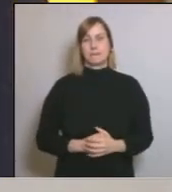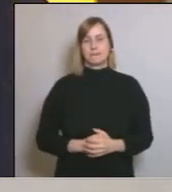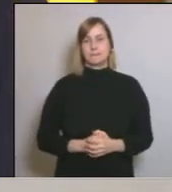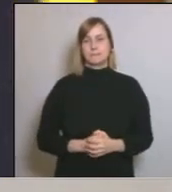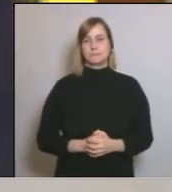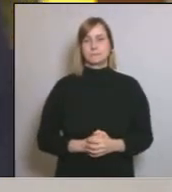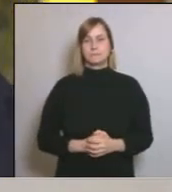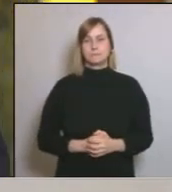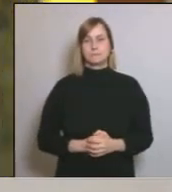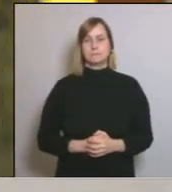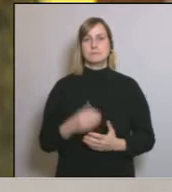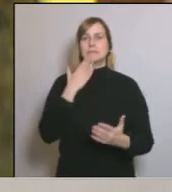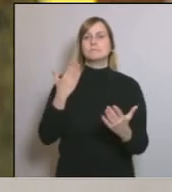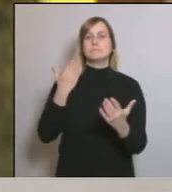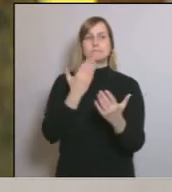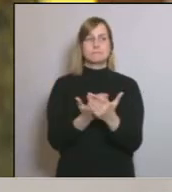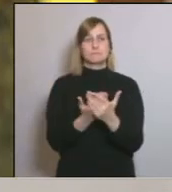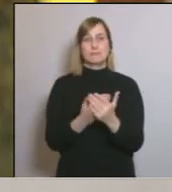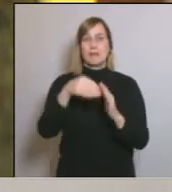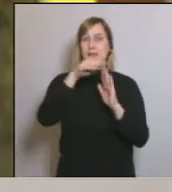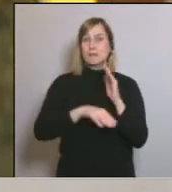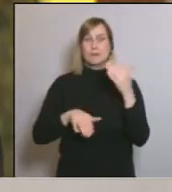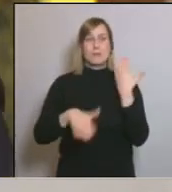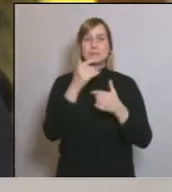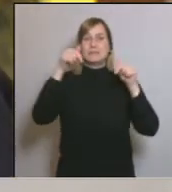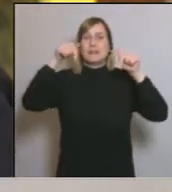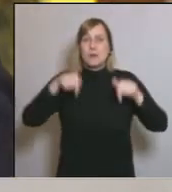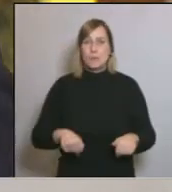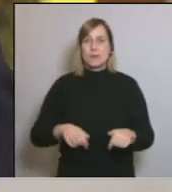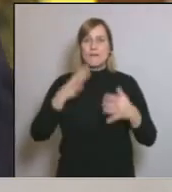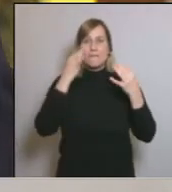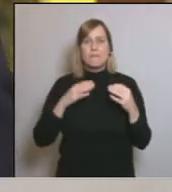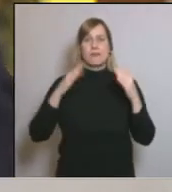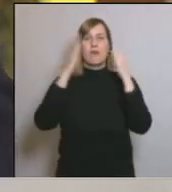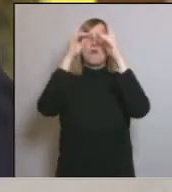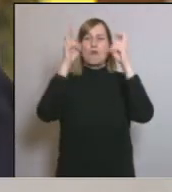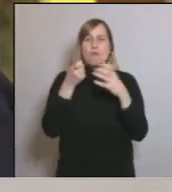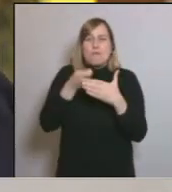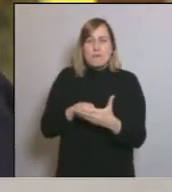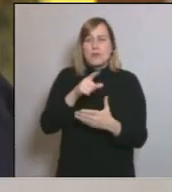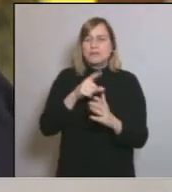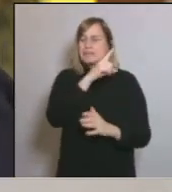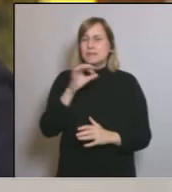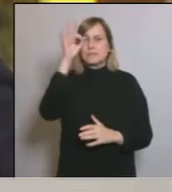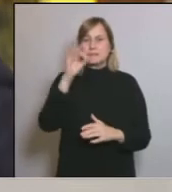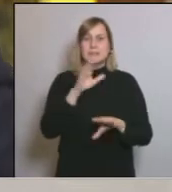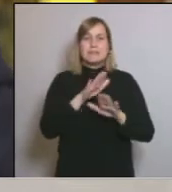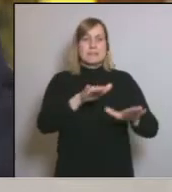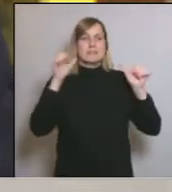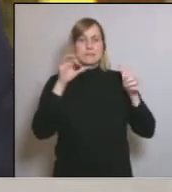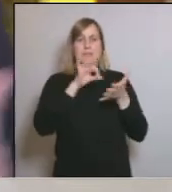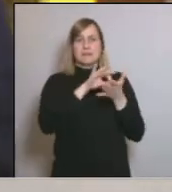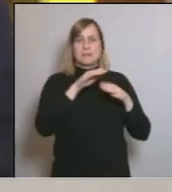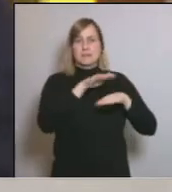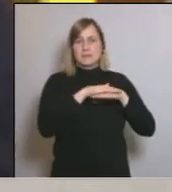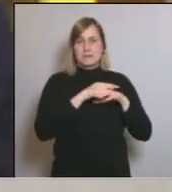Acabo demanant que aquestes mesures es prenguin avui mateix. que es decreti que aquest confinament total que només acceptui els serveis essencials. Com